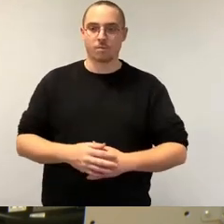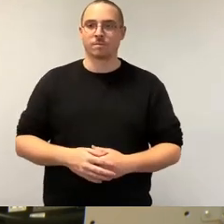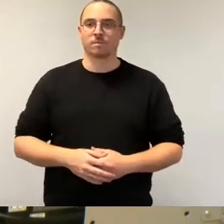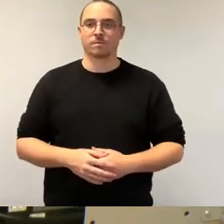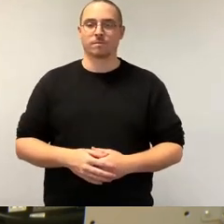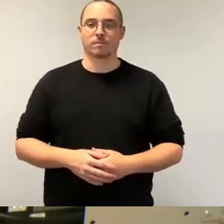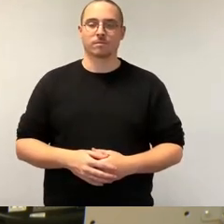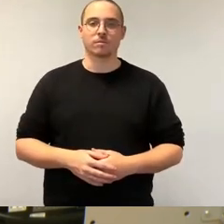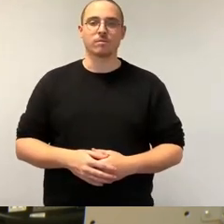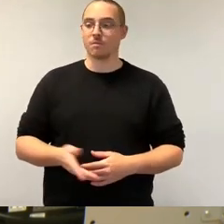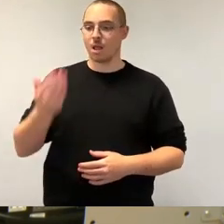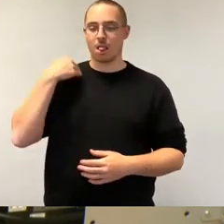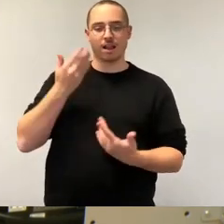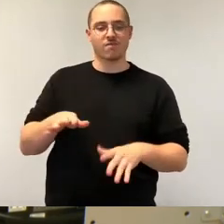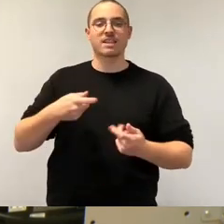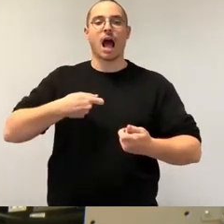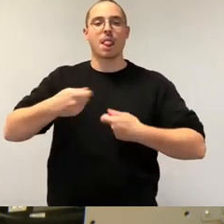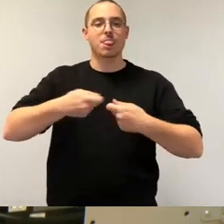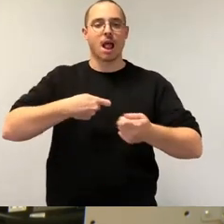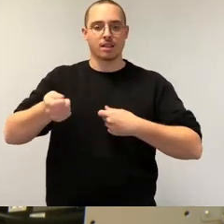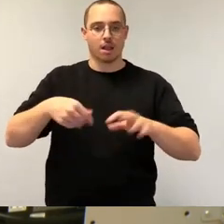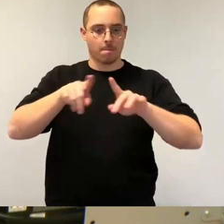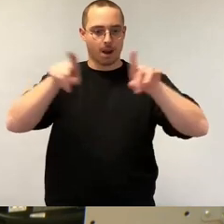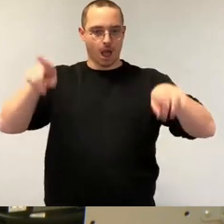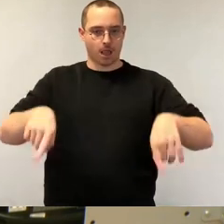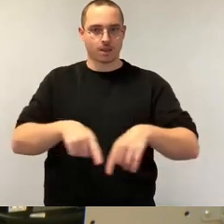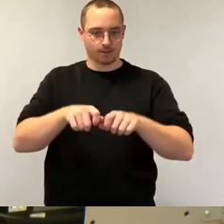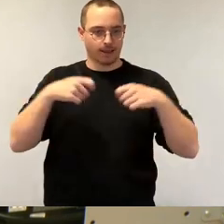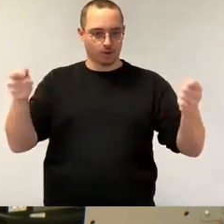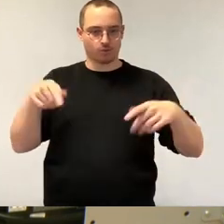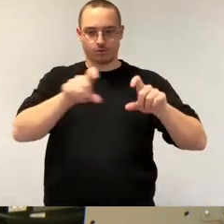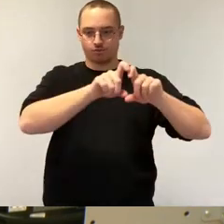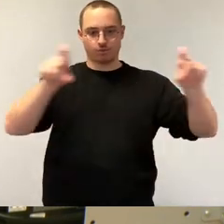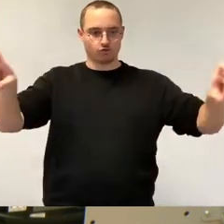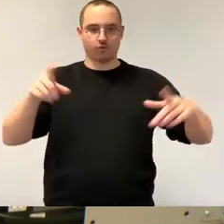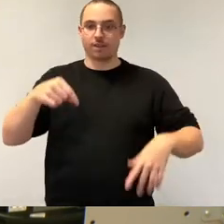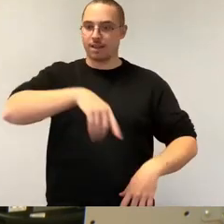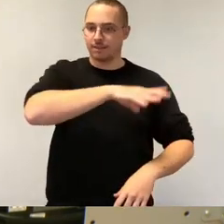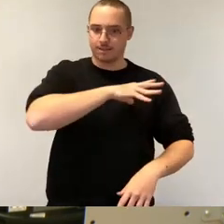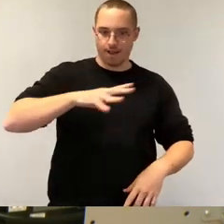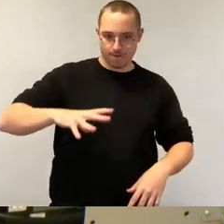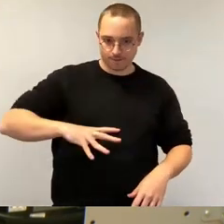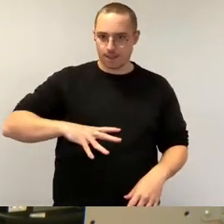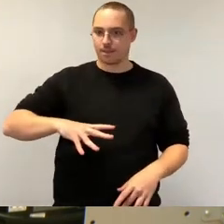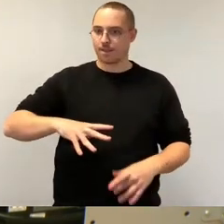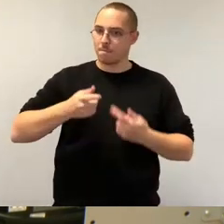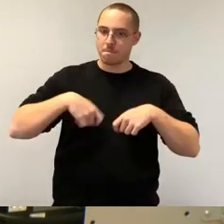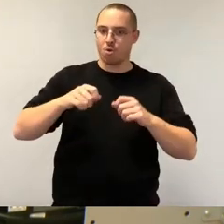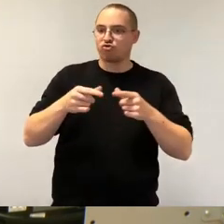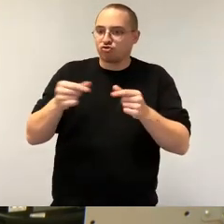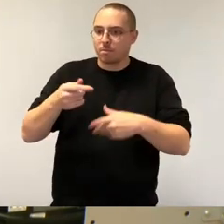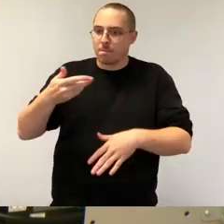warum Sachsen Chip-Fabriken schneller baut als Arizona und lobte die unkomplizierte und schnelle Umsetzung beim Bau des